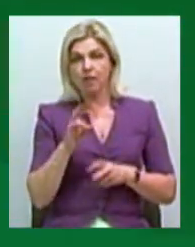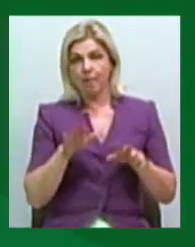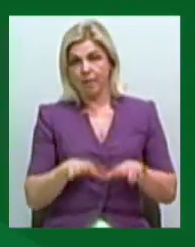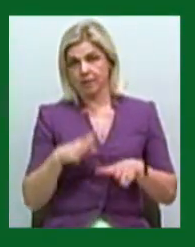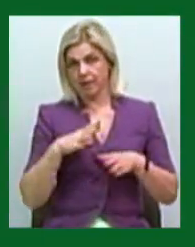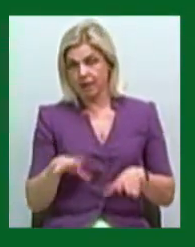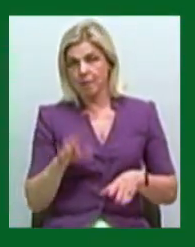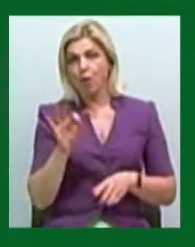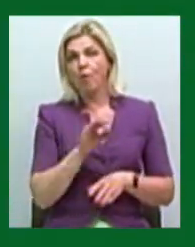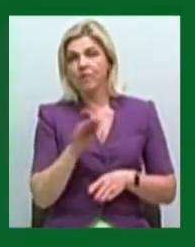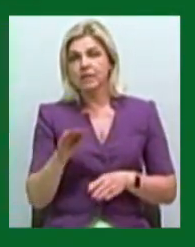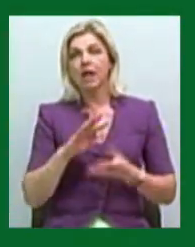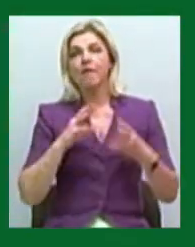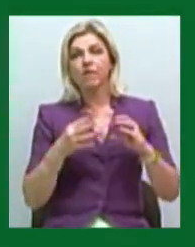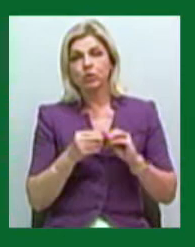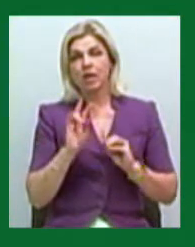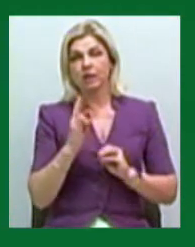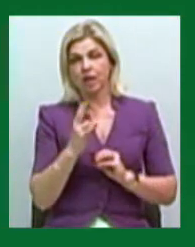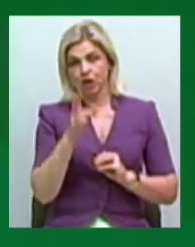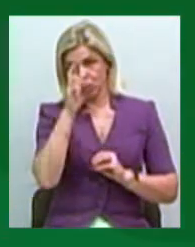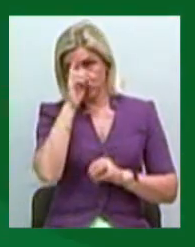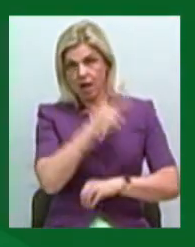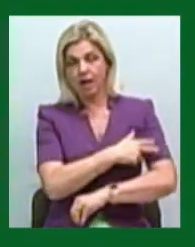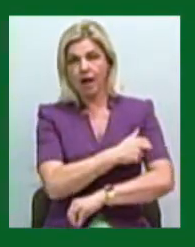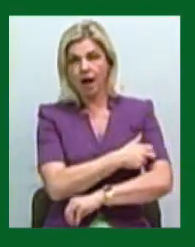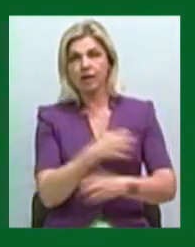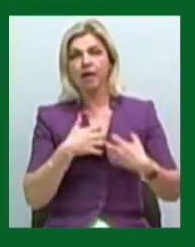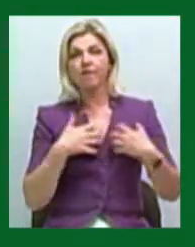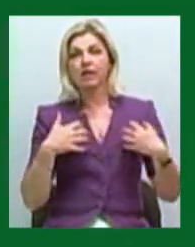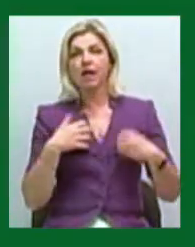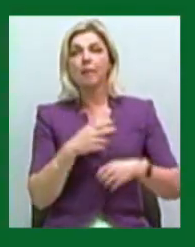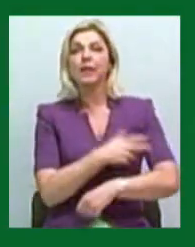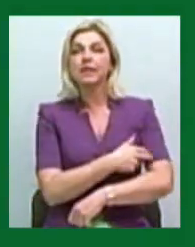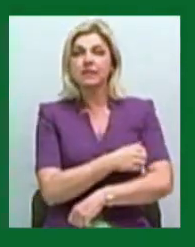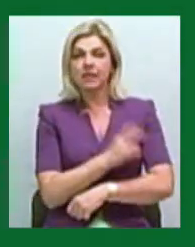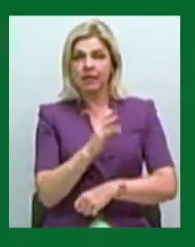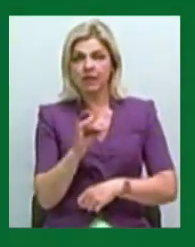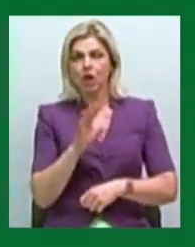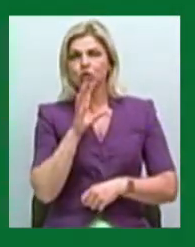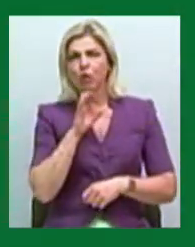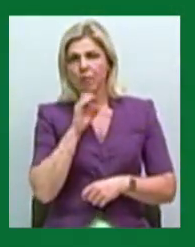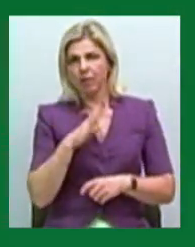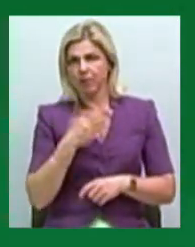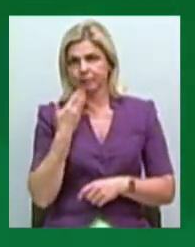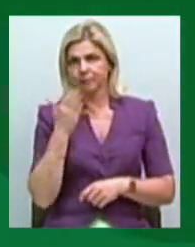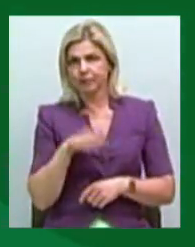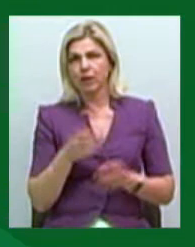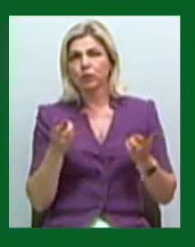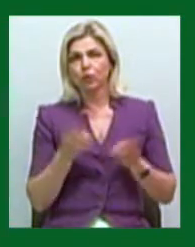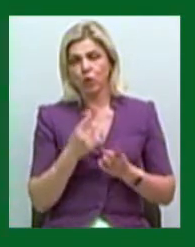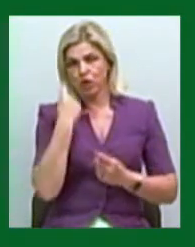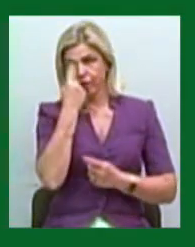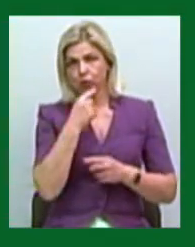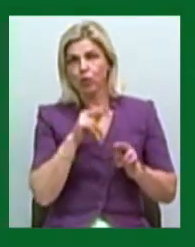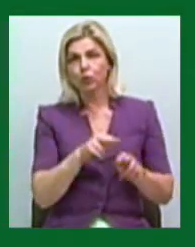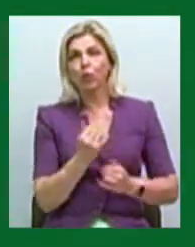За офіційним висновком Миколаївської державної лікарні ветеринарної медицини, собаки виснажені та потребують індивідуального догляду.